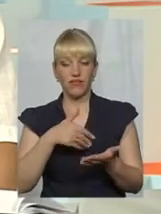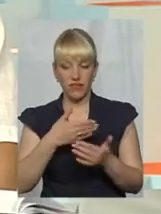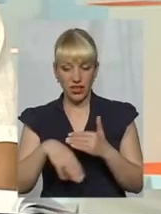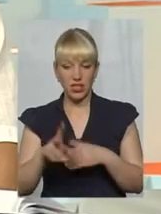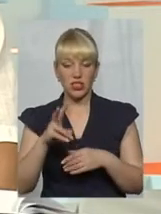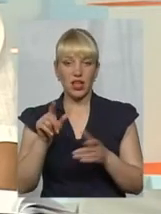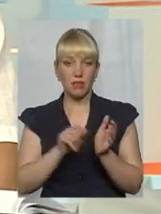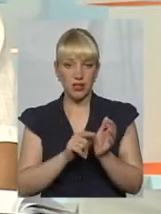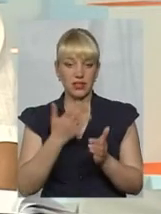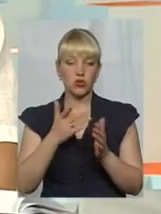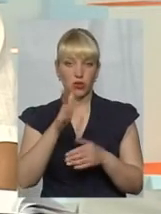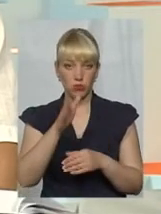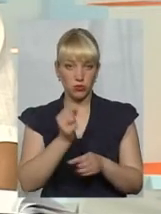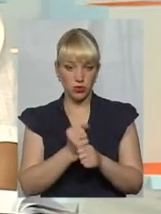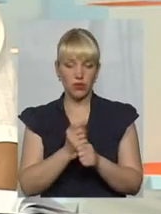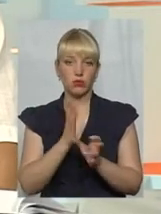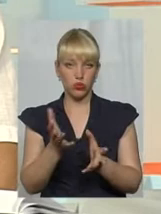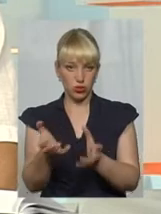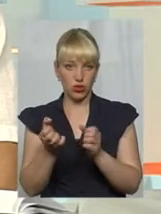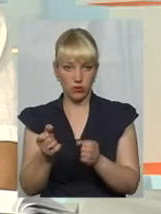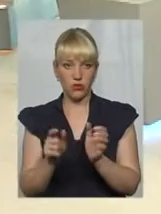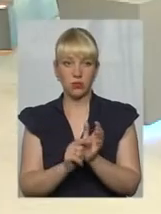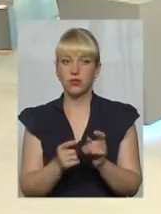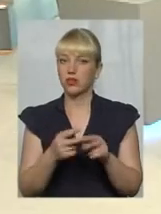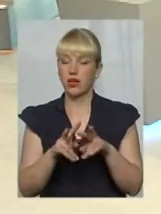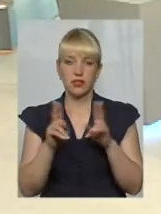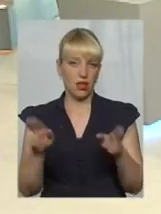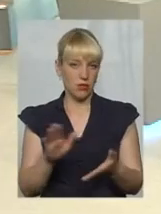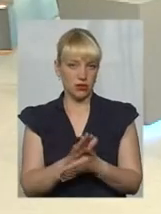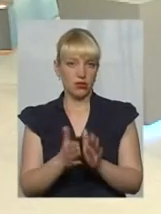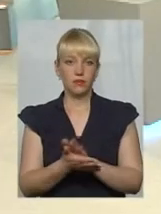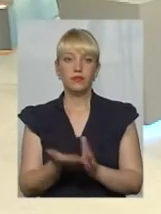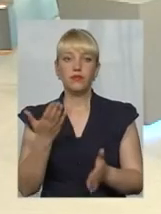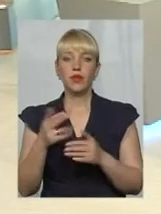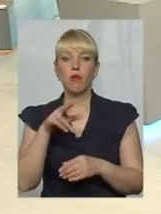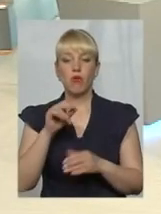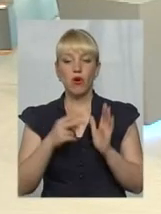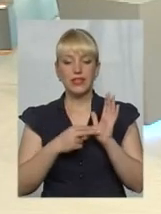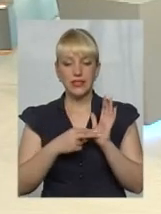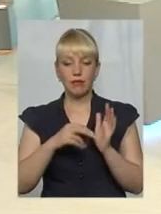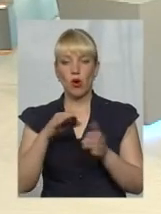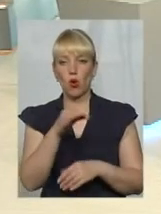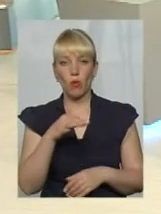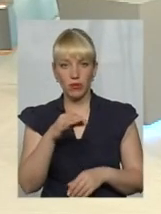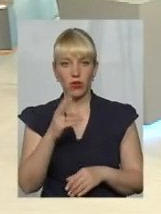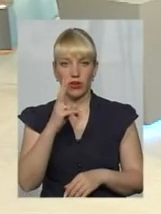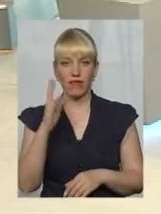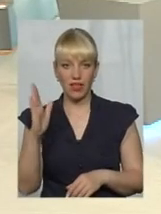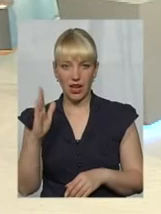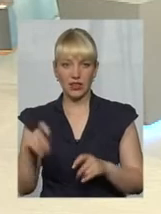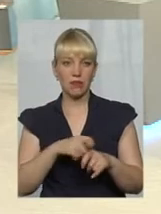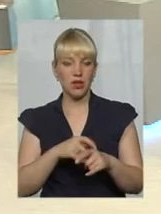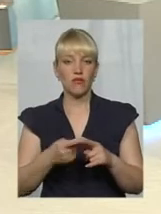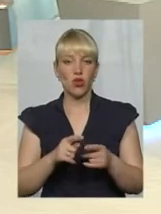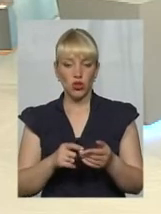працювати, то ти отримаєш пенсію. Тут така сама ситуація. Тобто, по 7 копій з квадратного метра воно йшло, але воно не